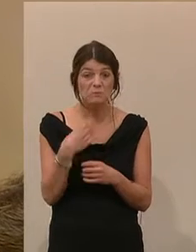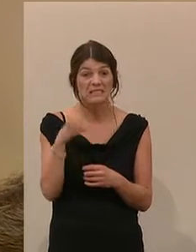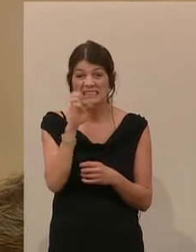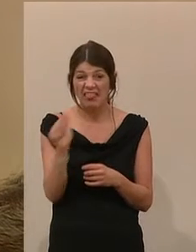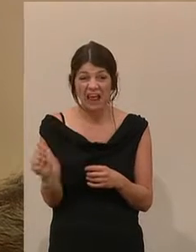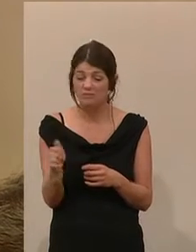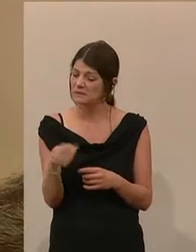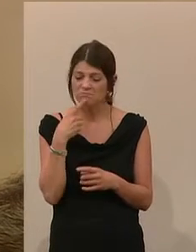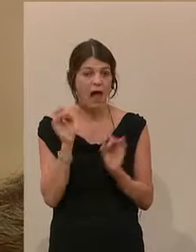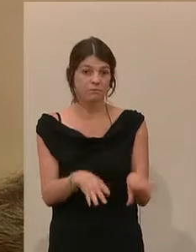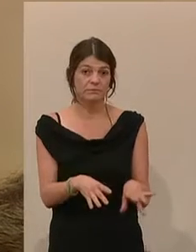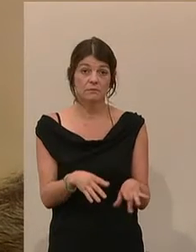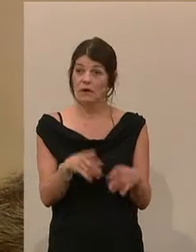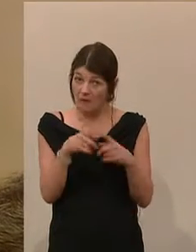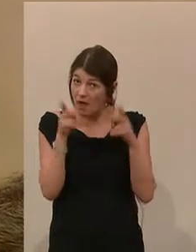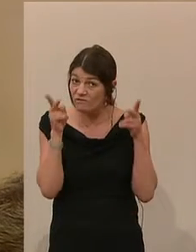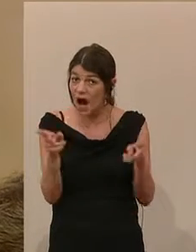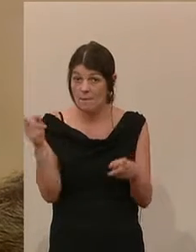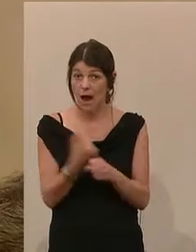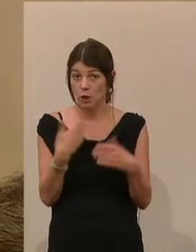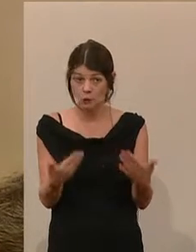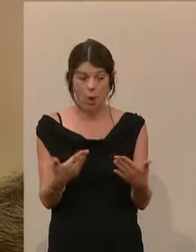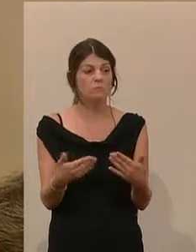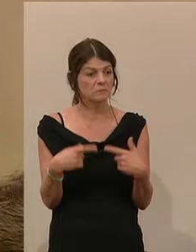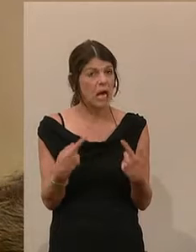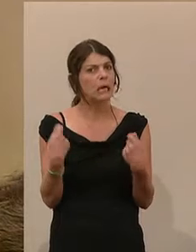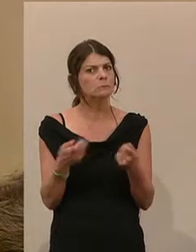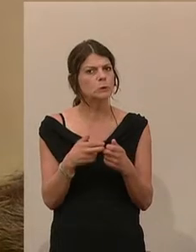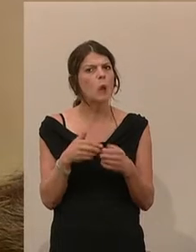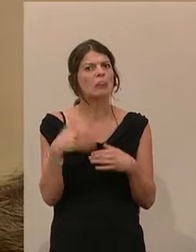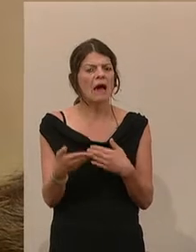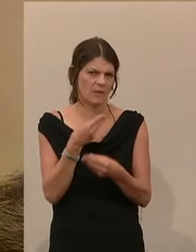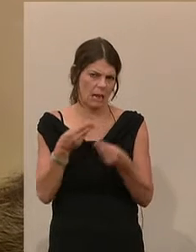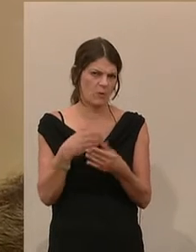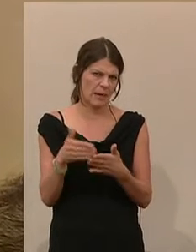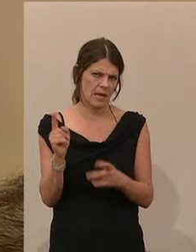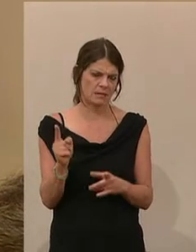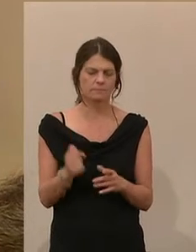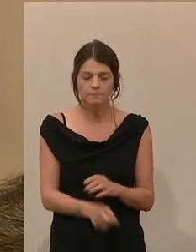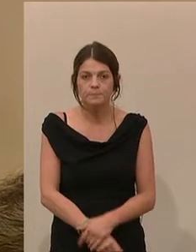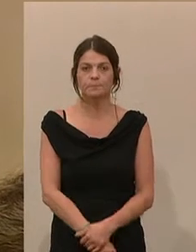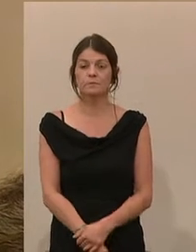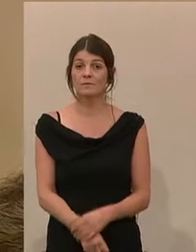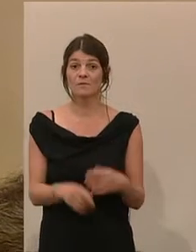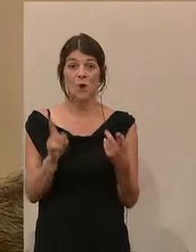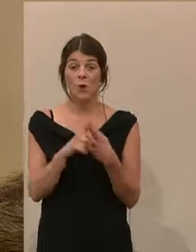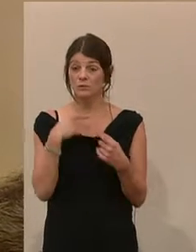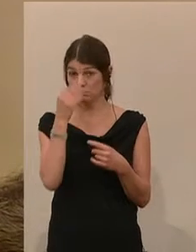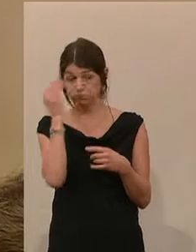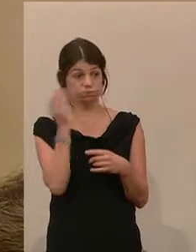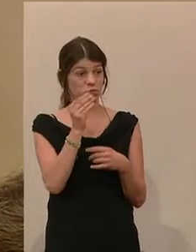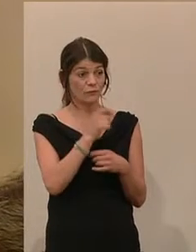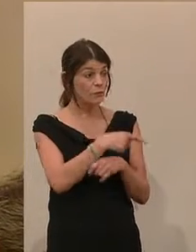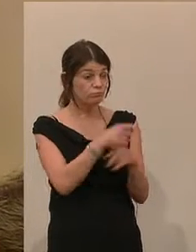Zeta kippen wird. Und wenn doch, dann wird es diesbezüglich Nachverhandlungen geben. Und ein Hinweis an